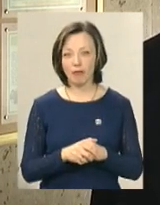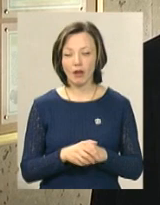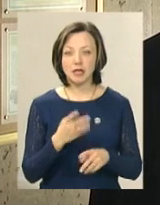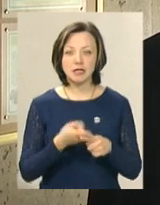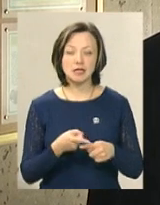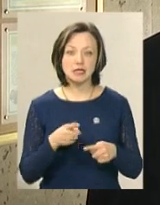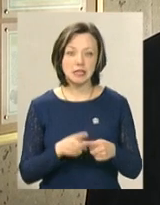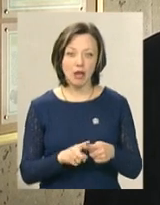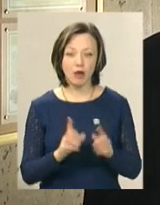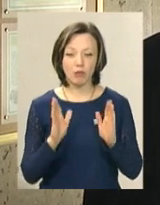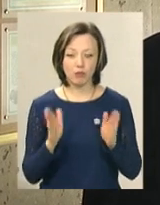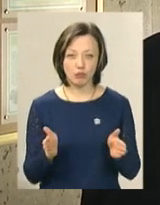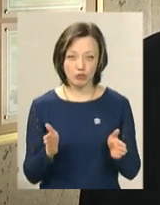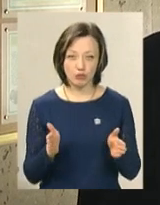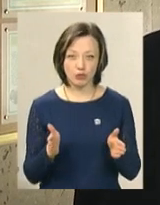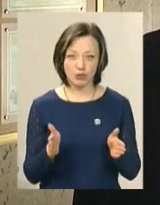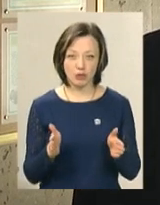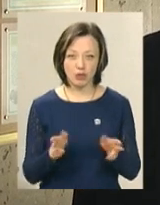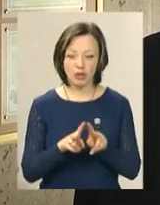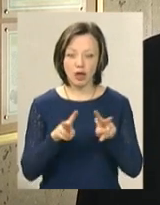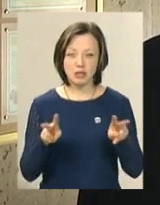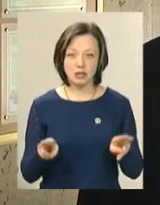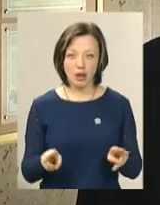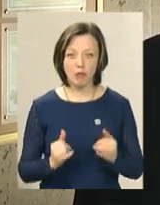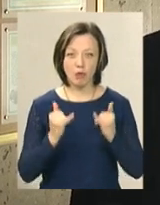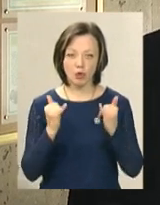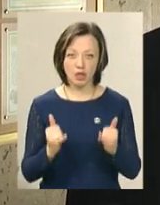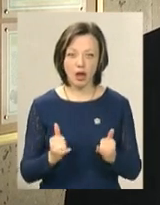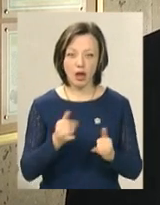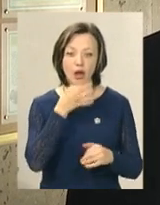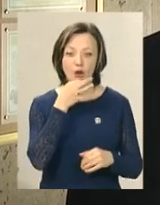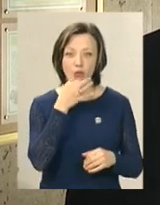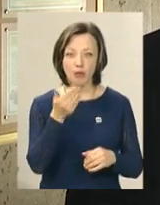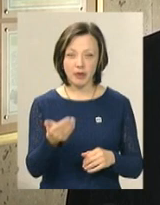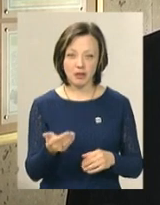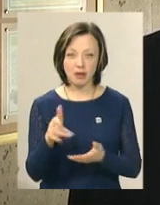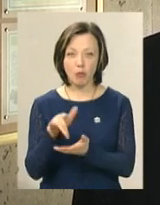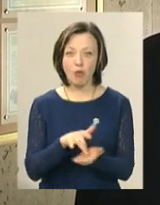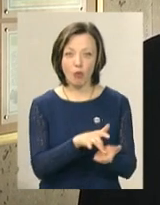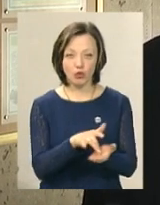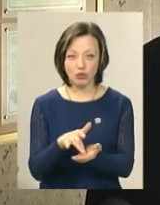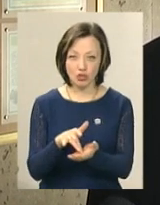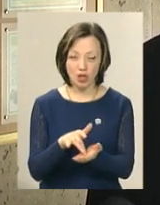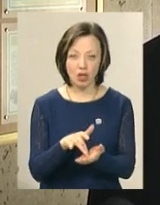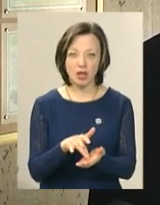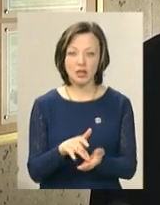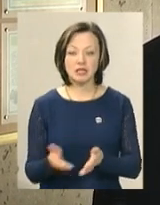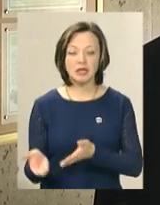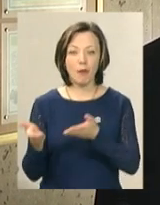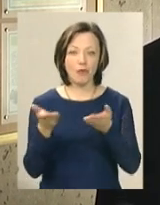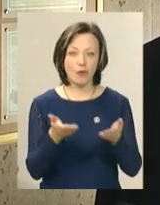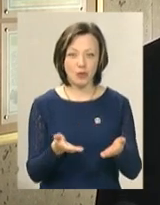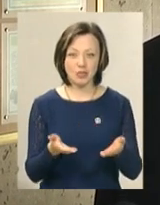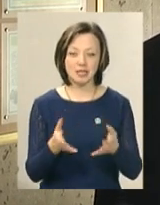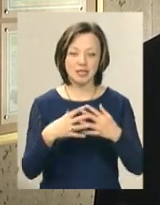Це будуть так само для любителів подорожей запрошення